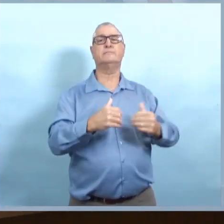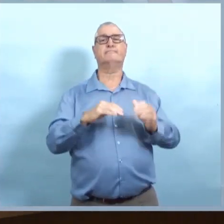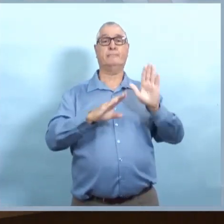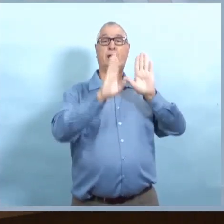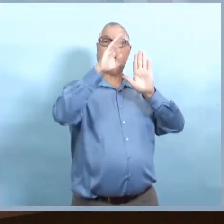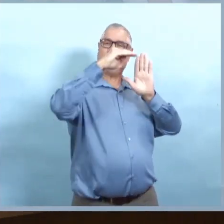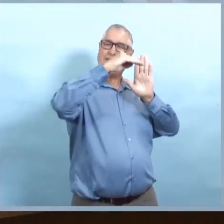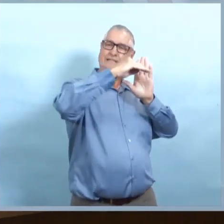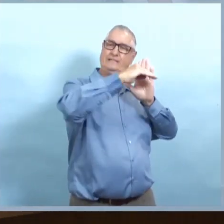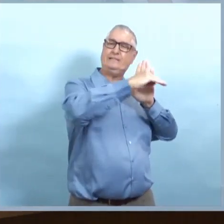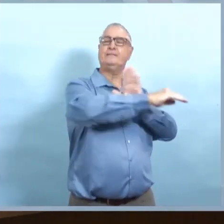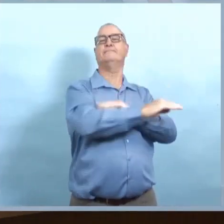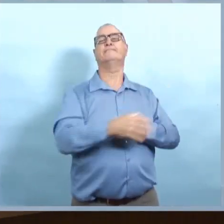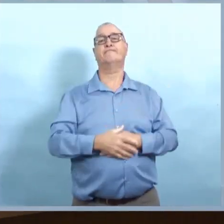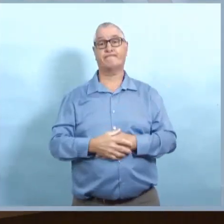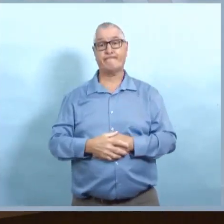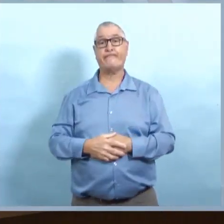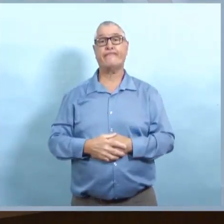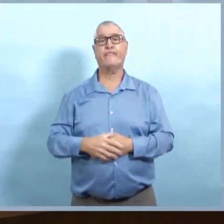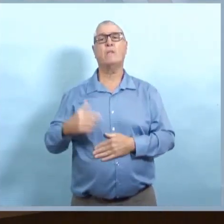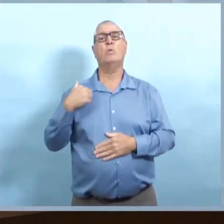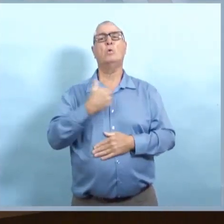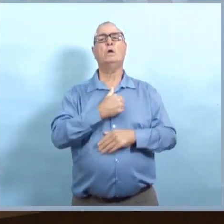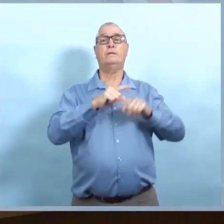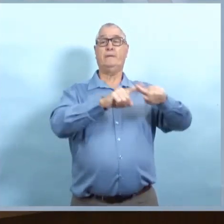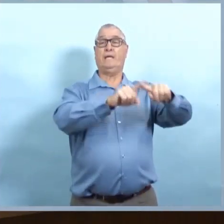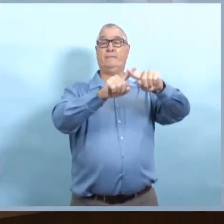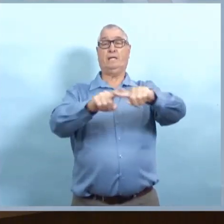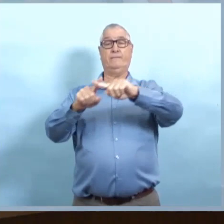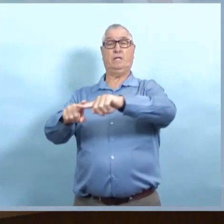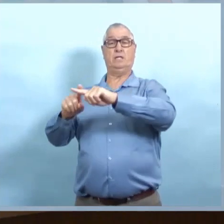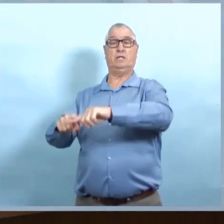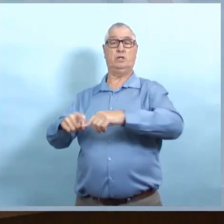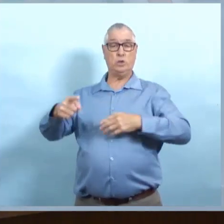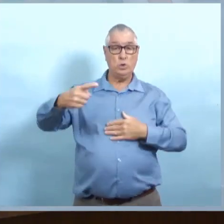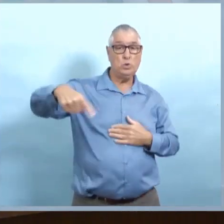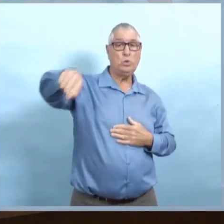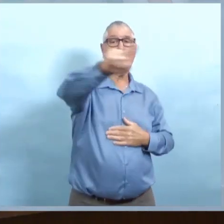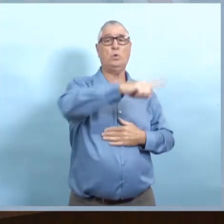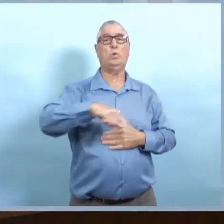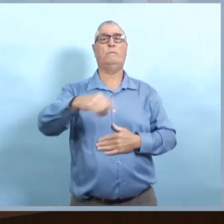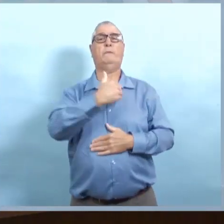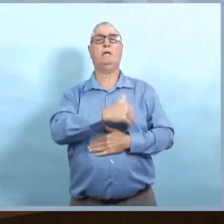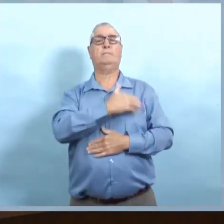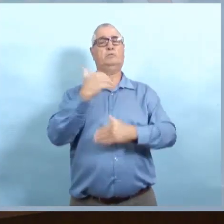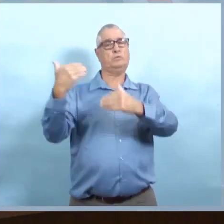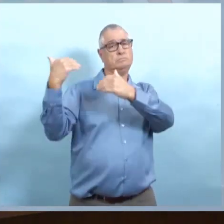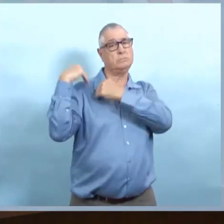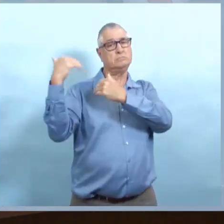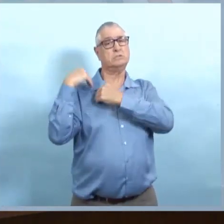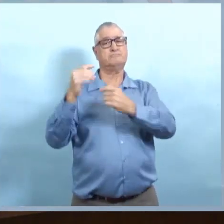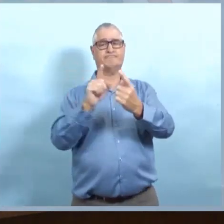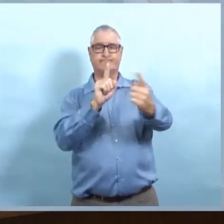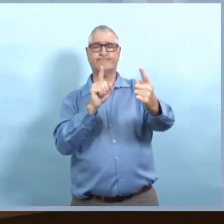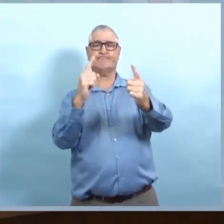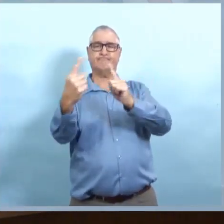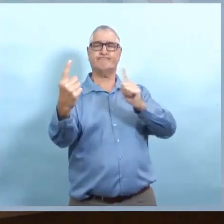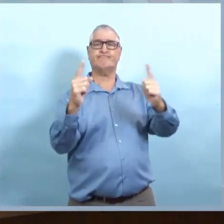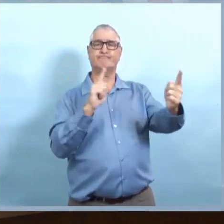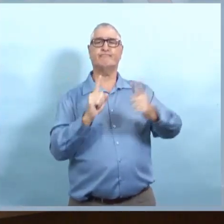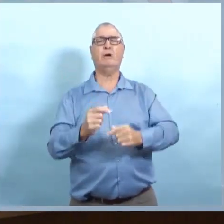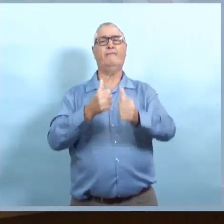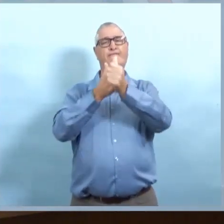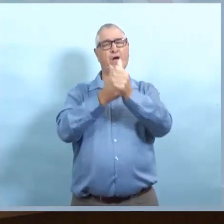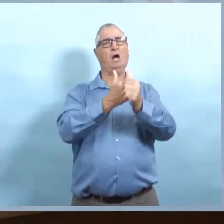En vertu du système de riposte à la pandémie, nous avons ces outils pour prendre des mesures ciblées afin d'empêcher l'isolation à grande